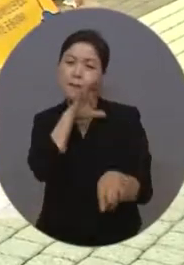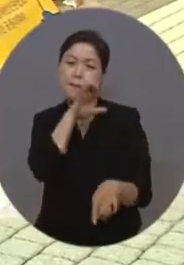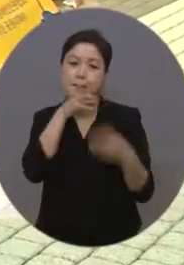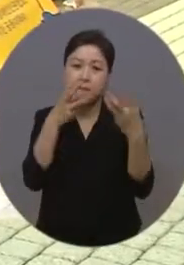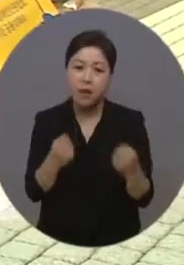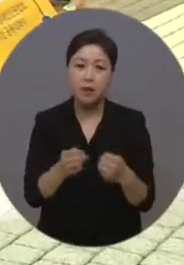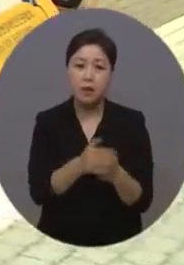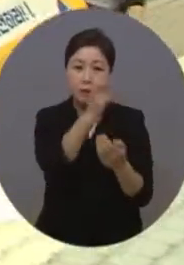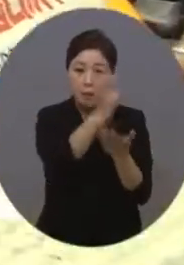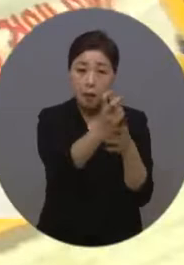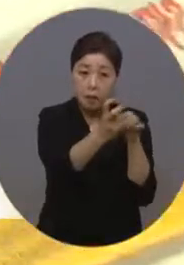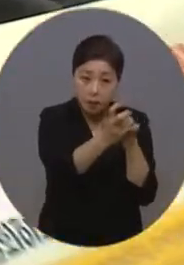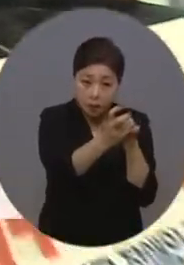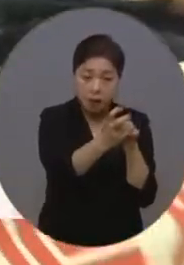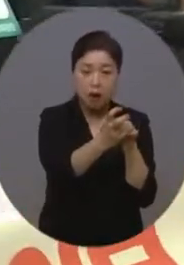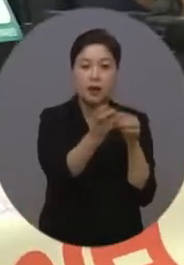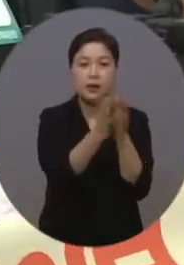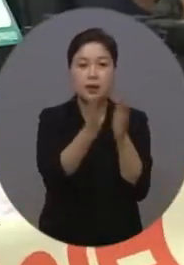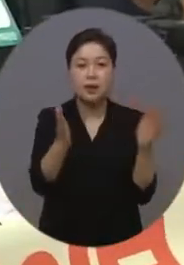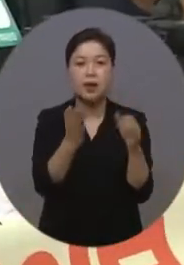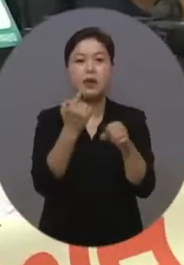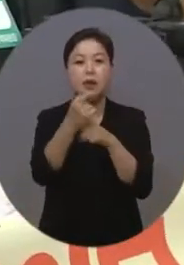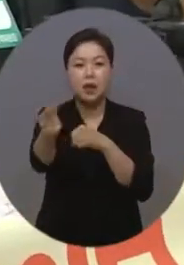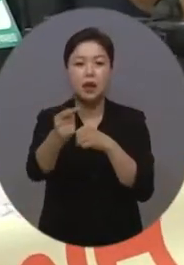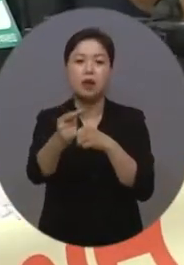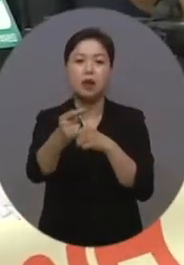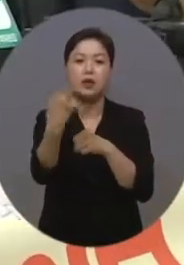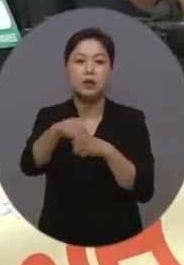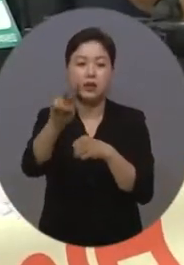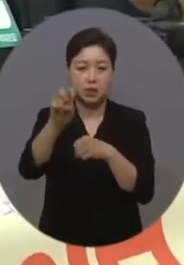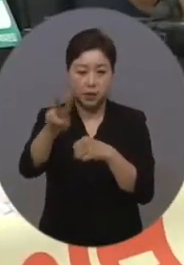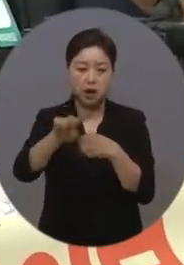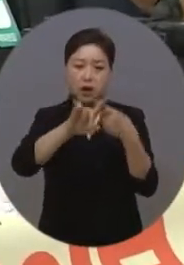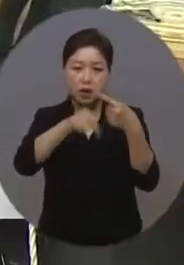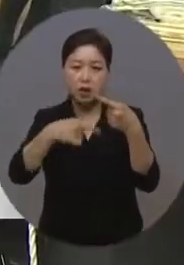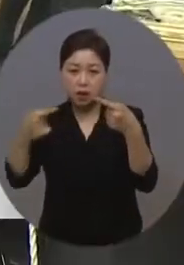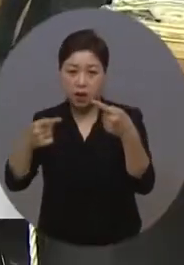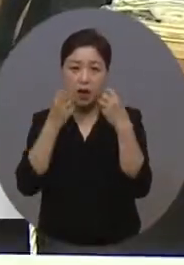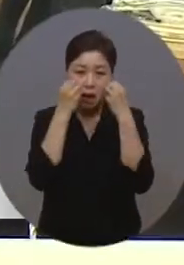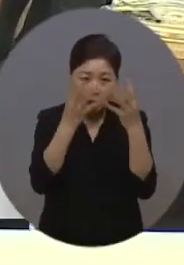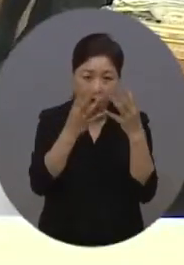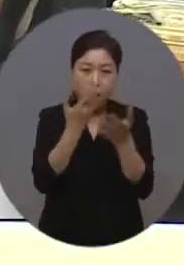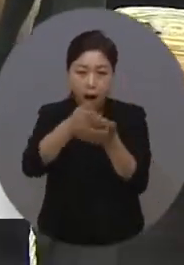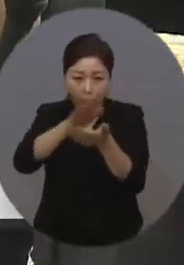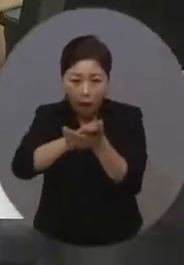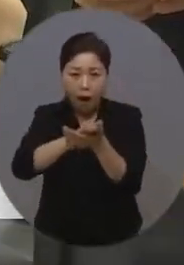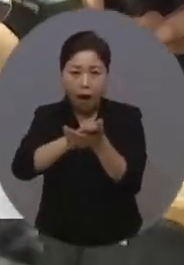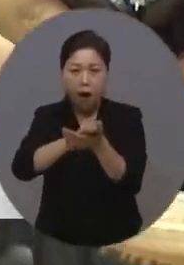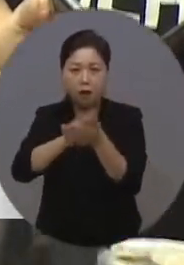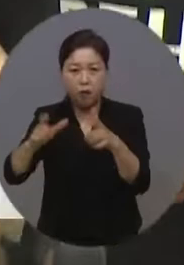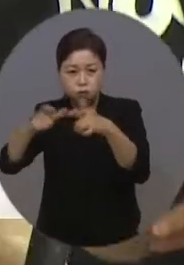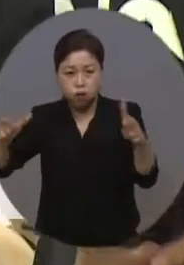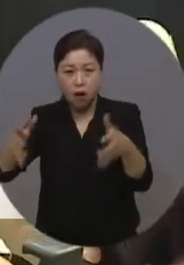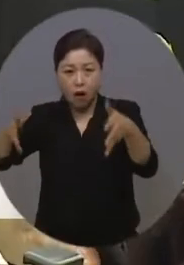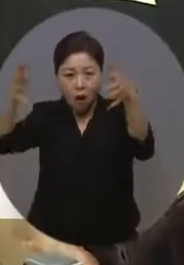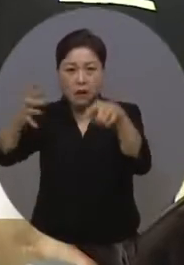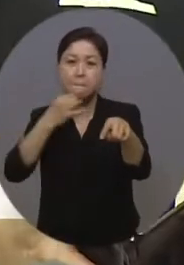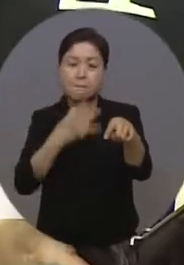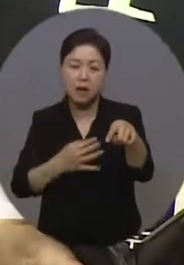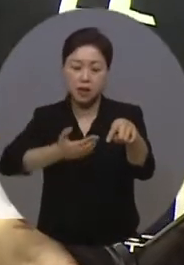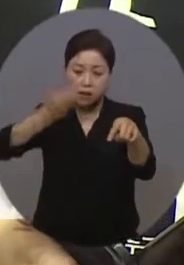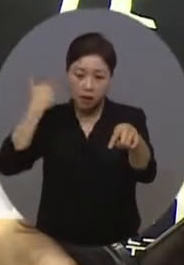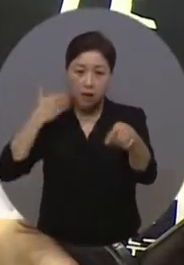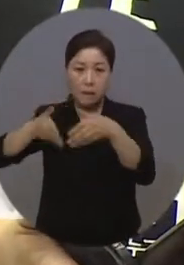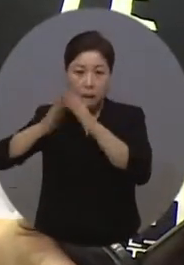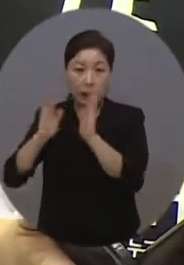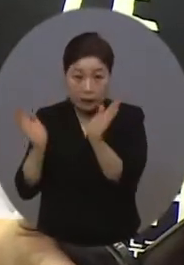법안은 법이 시행되는 내년 1월 1일 기준으로 신축, 개축, 중축하는 건물에 대해서만 적용돼 기존에 지어진 건물들은